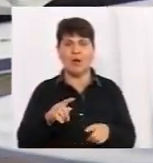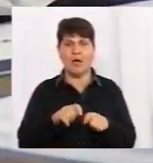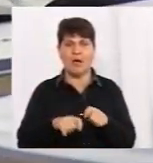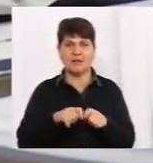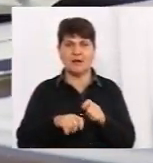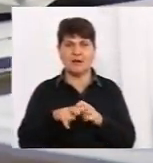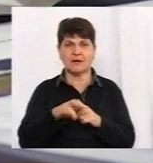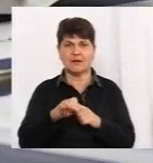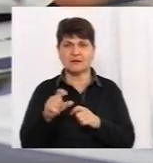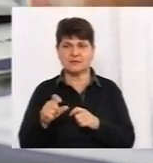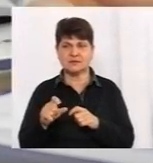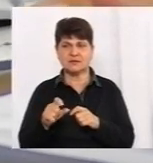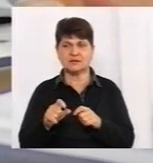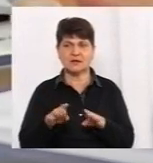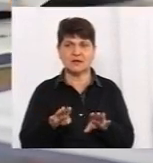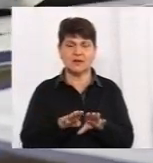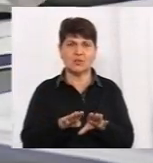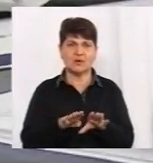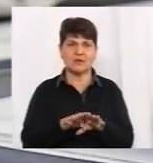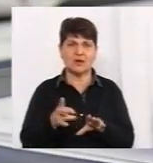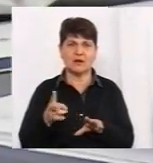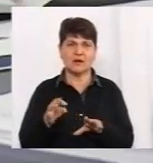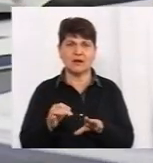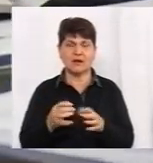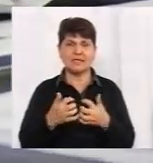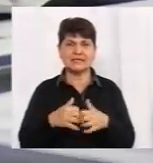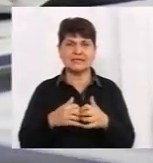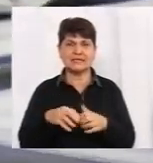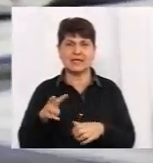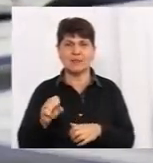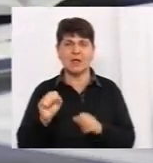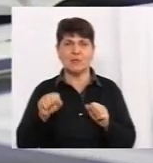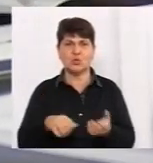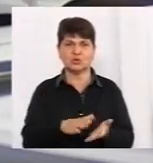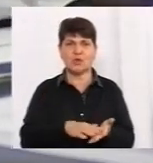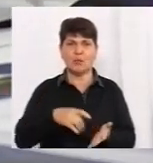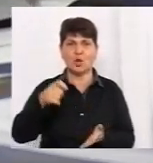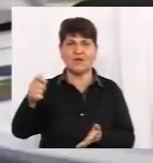достатньо. Перев'юнальна система, щоб можна було подавати і на міністерство.